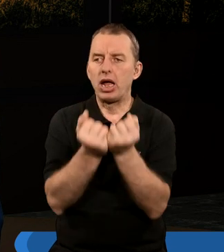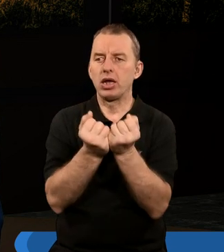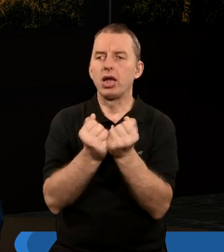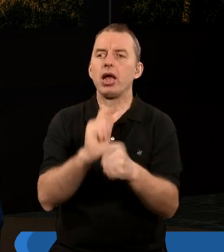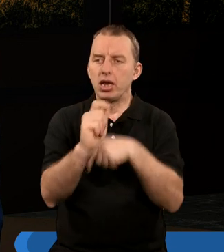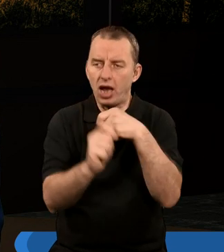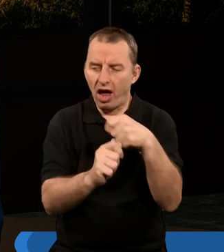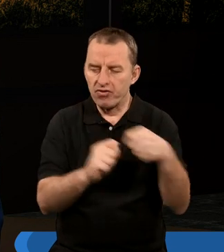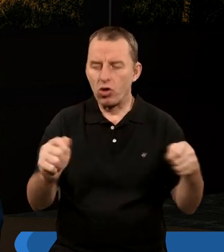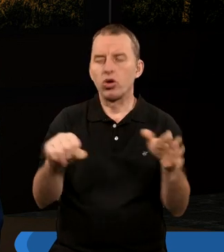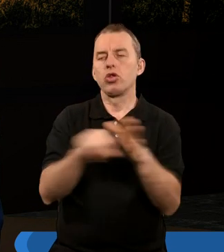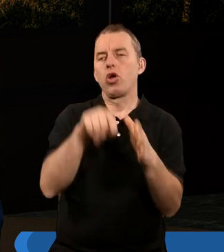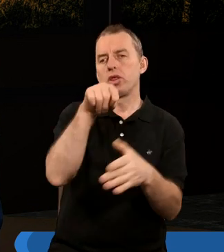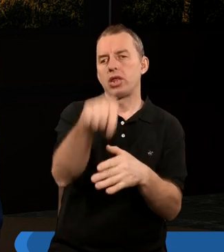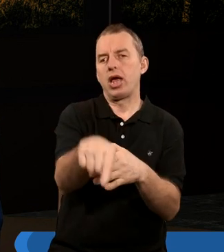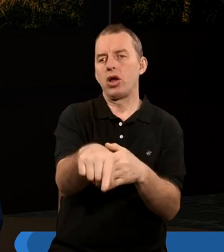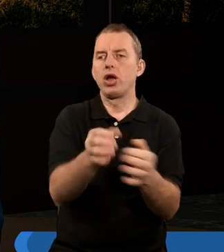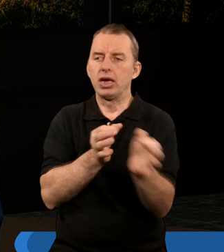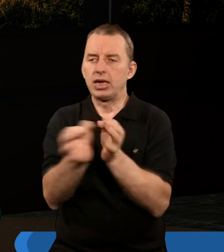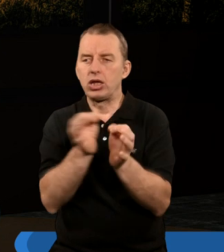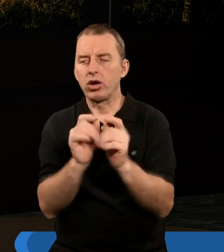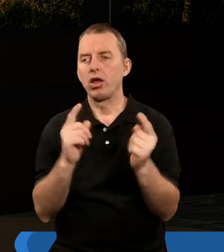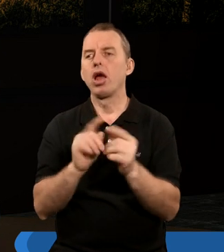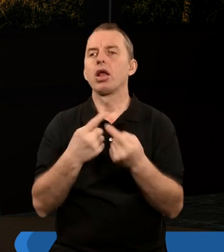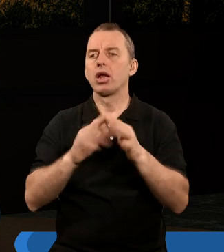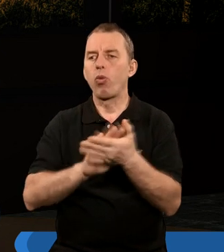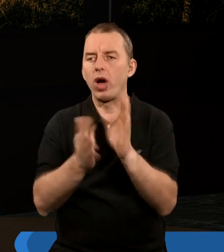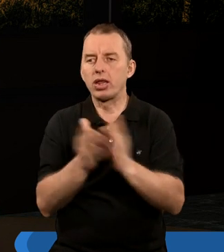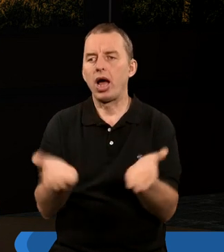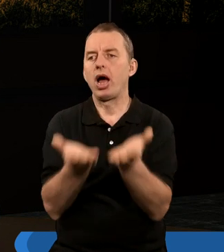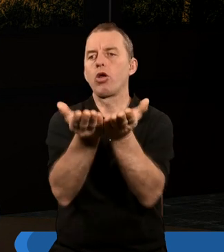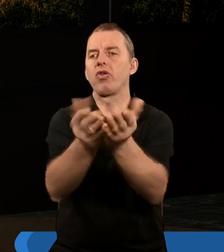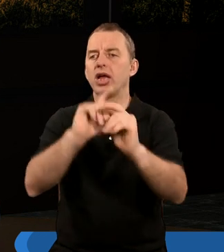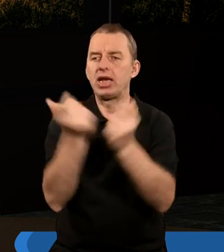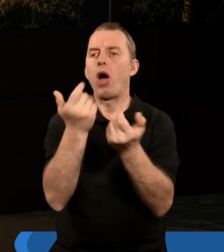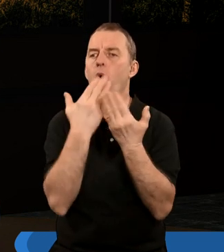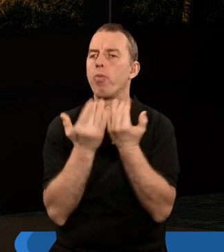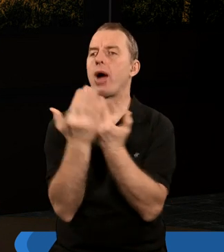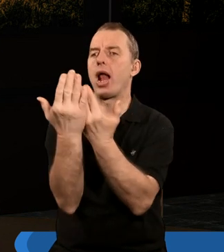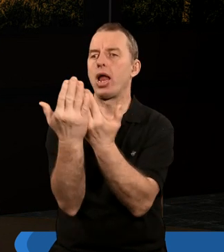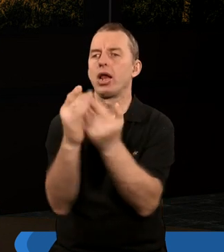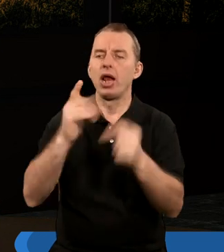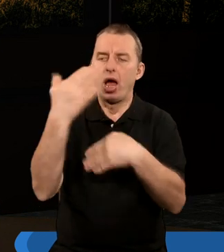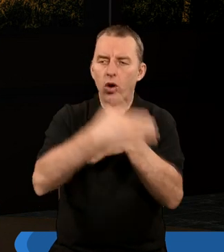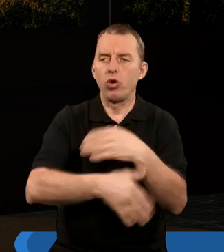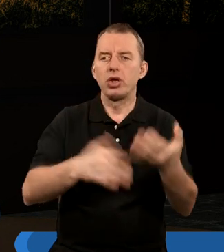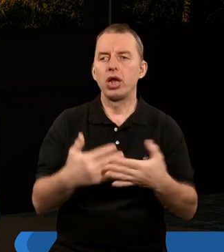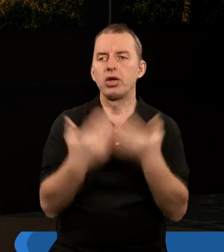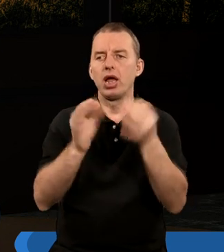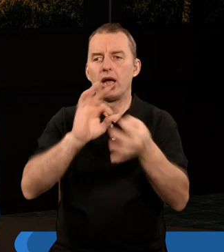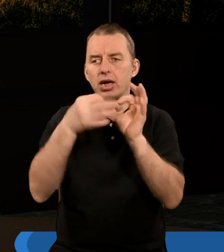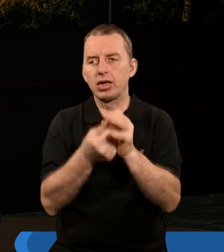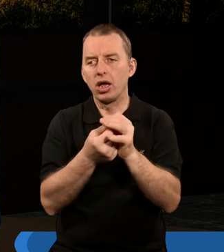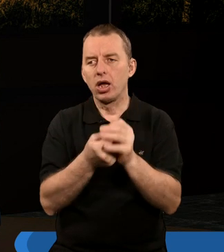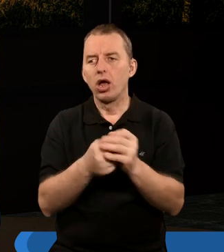nawiązanie do tego momentu, kiedy składano właśnie ofiary całopalne. Na koniec dnia, kiedy